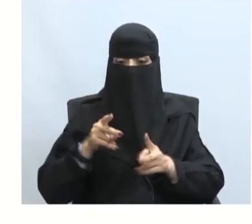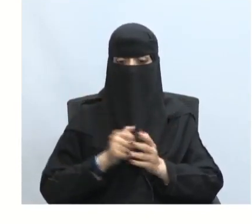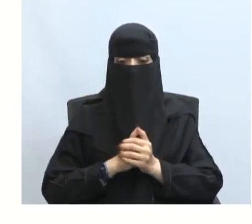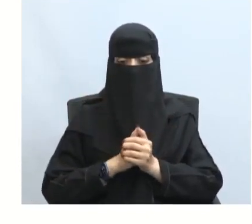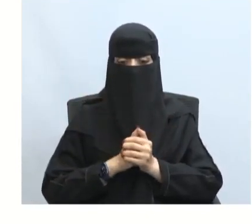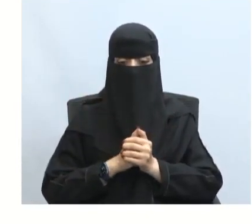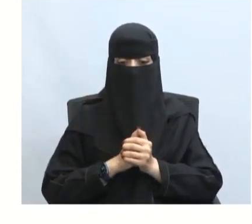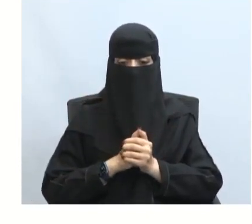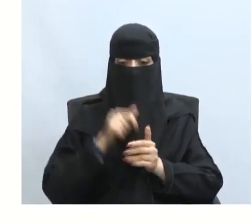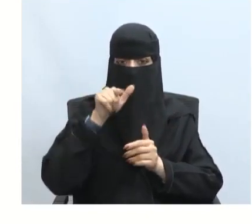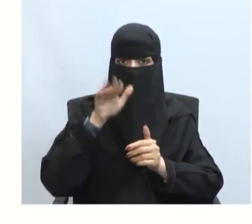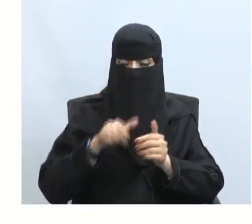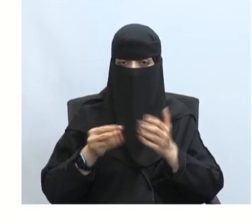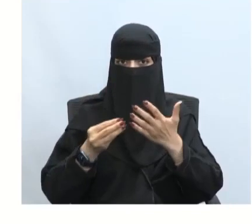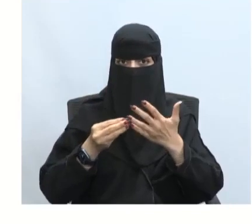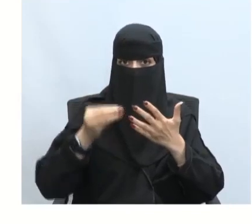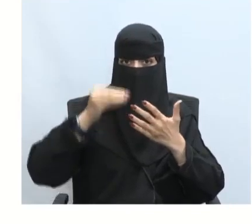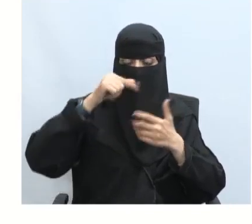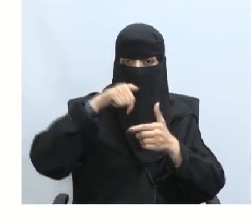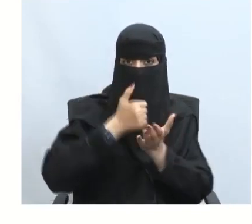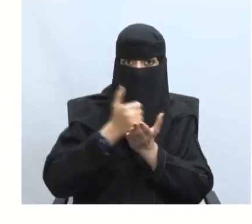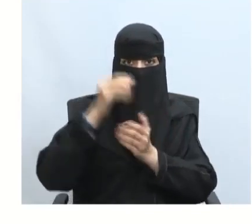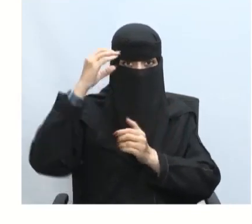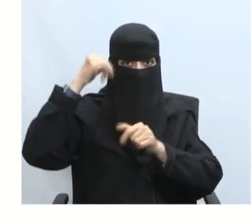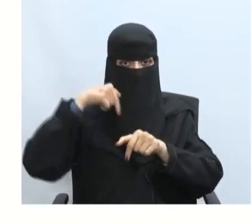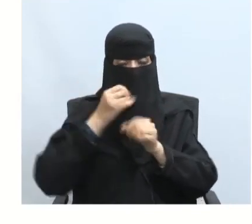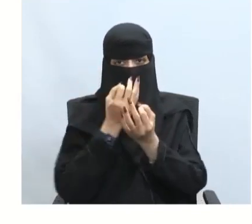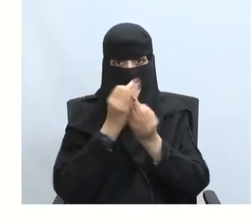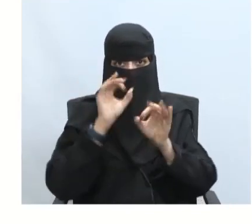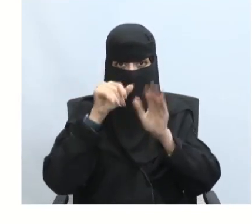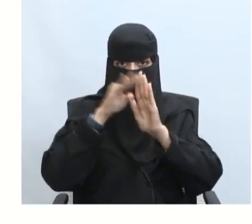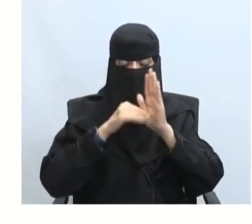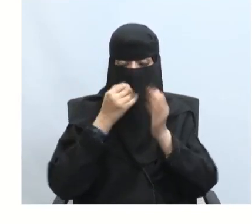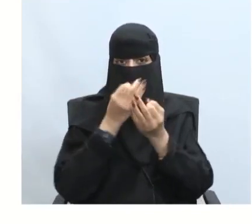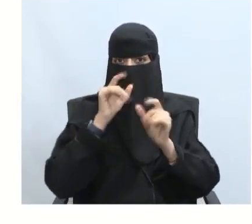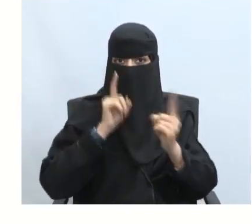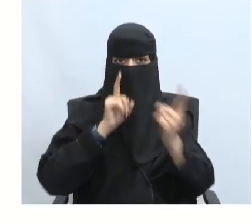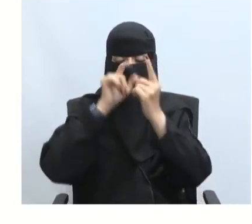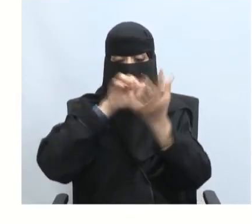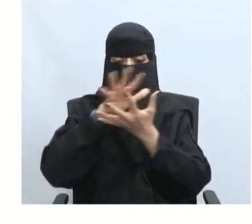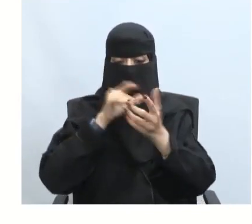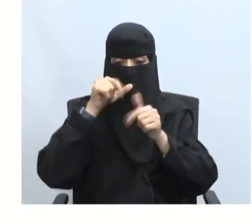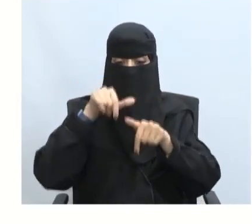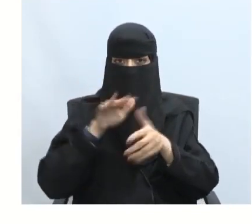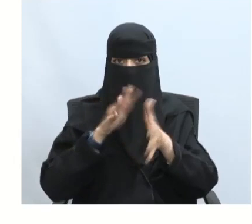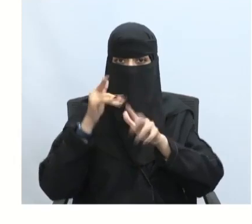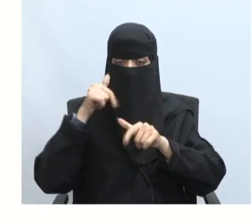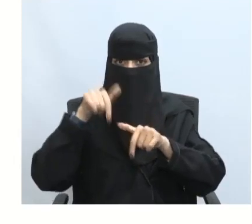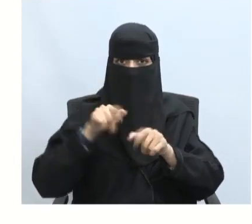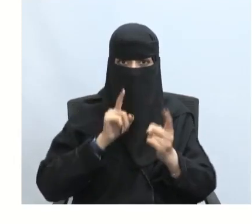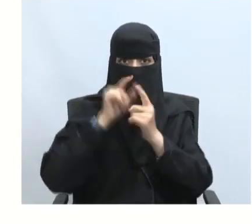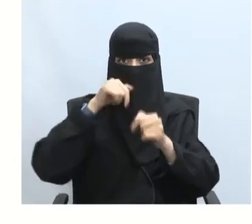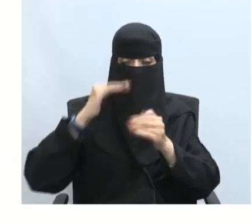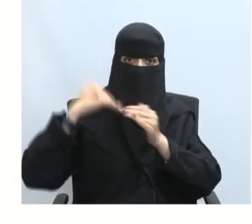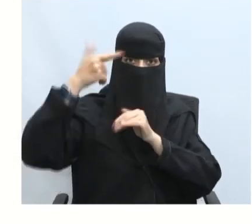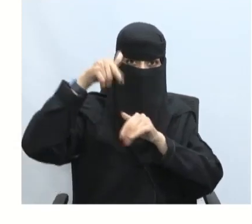خطوات الأسلوب العلمي والمنهج المتكامل لمواجهة الأزمة تقدير الموقف